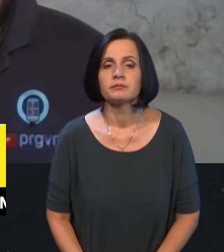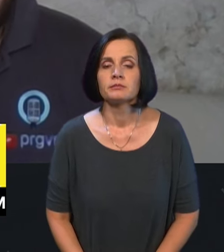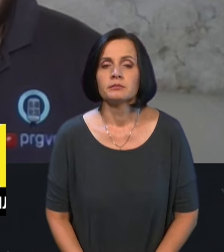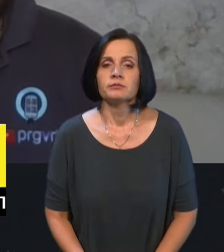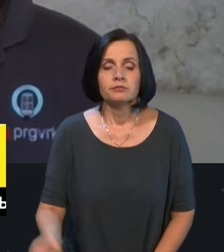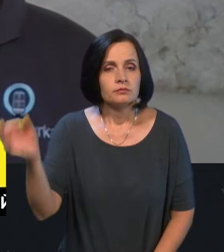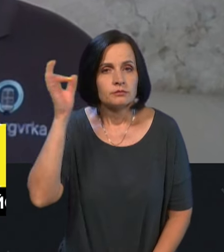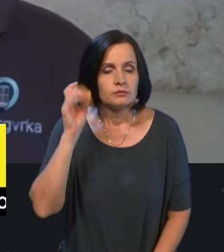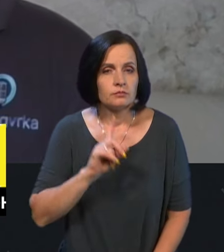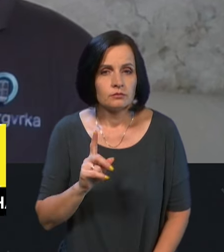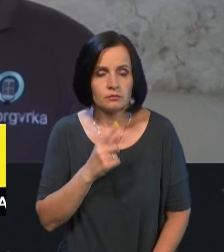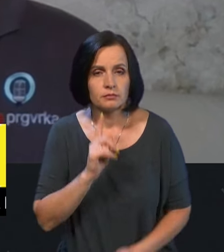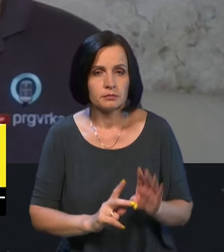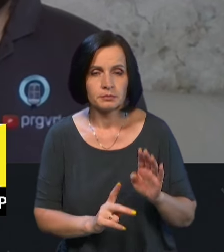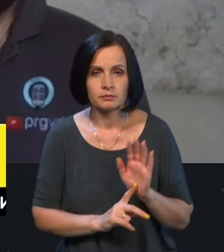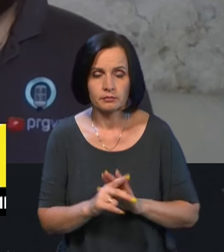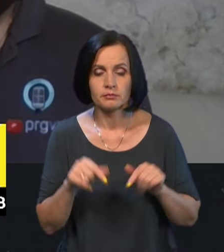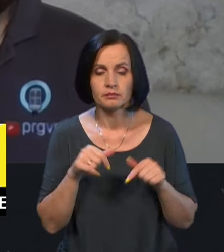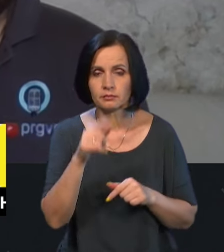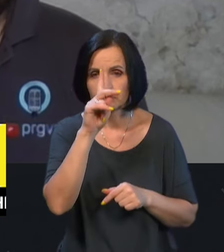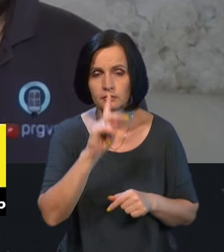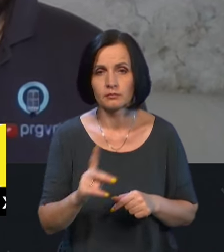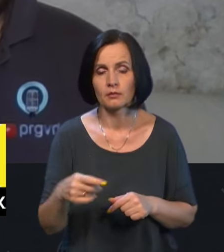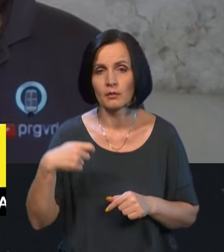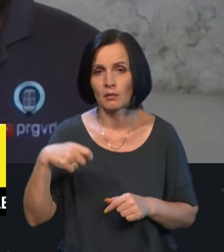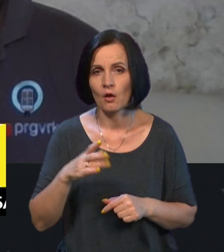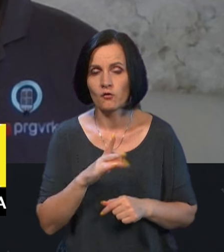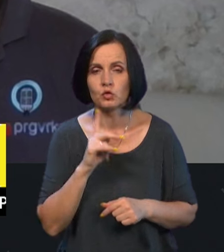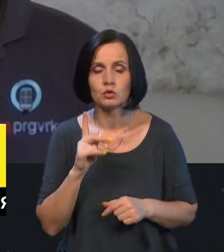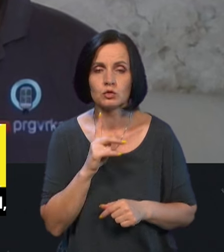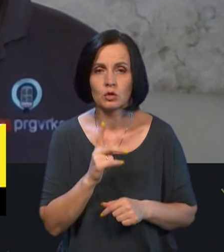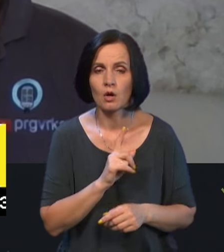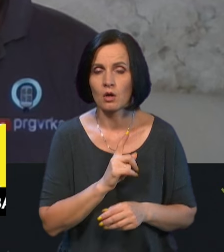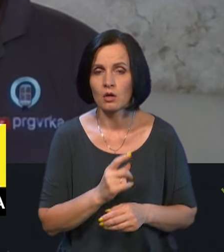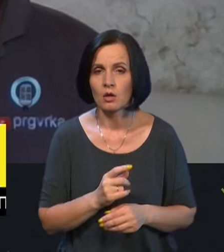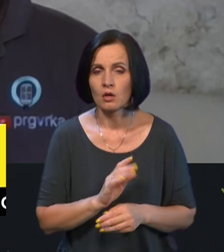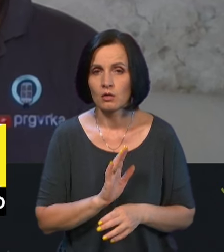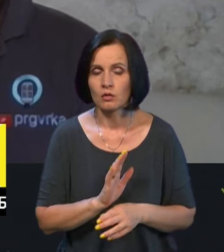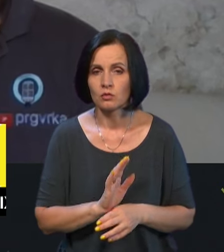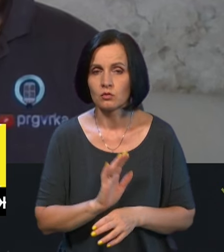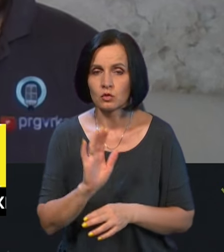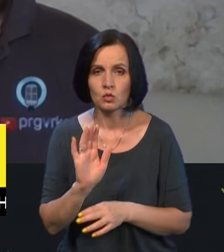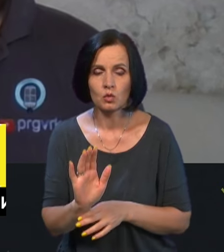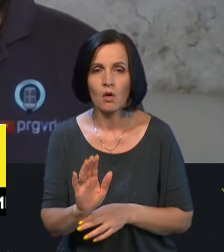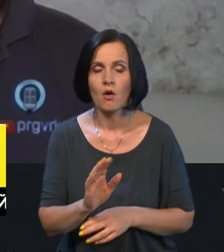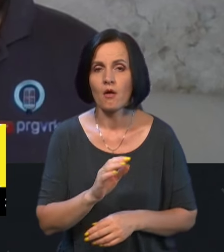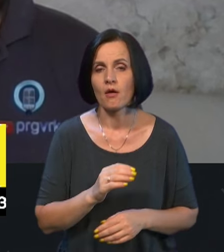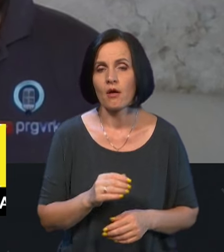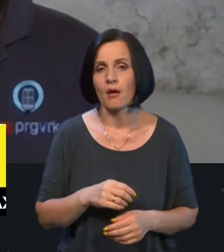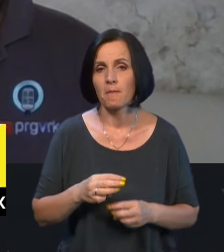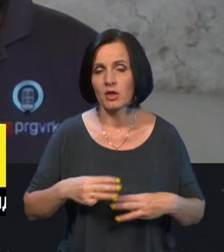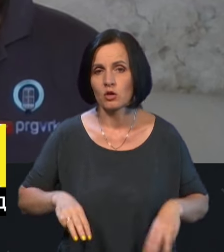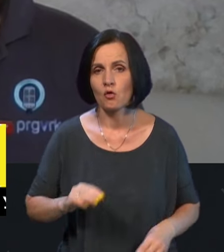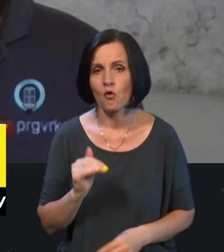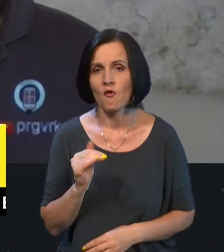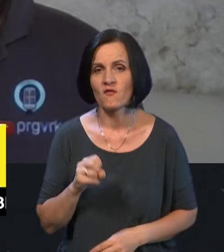пригадуємо, що на початку цього місяця президент Володимир Зеленський доручив віце-прем'єр-міністру Федорову представити аналіз